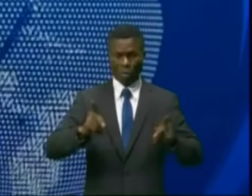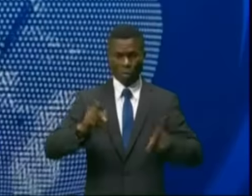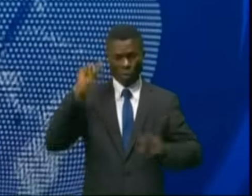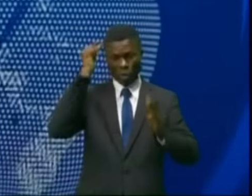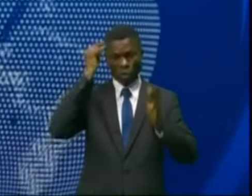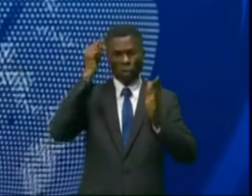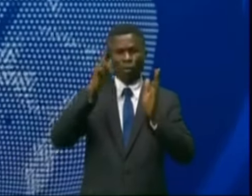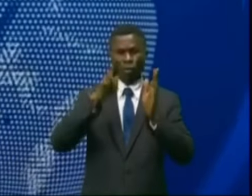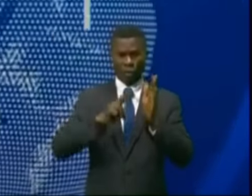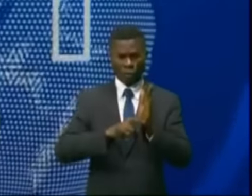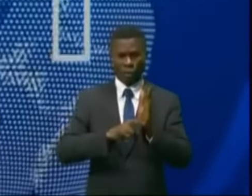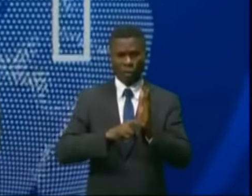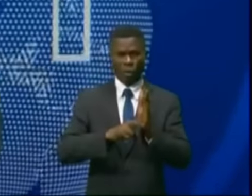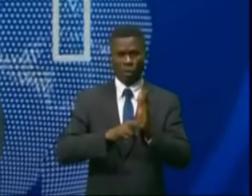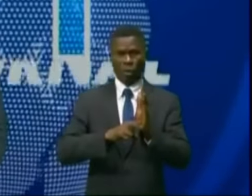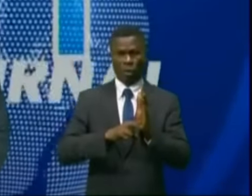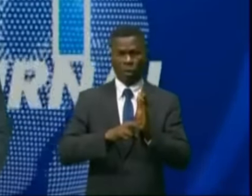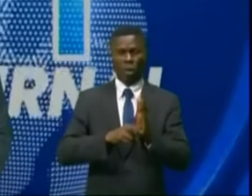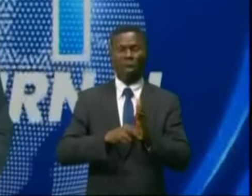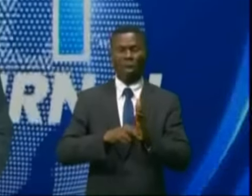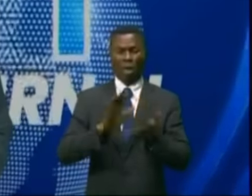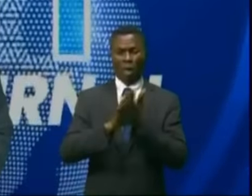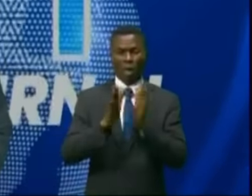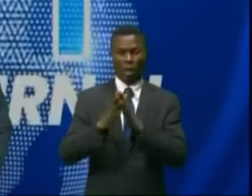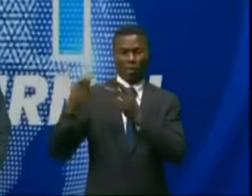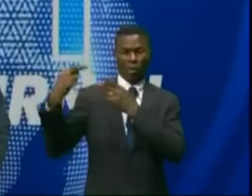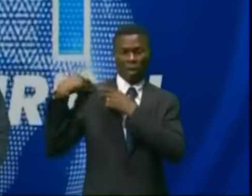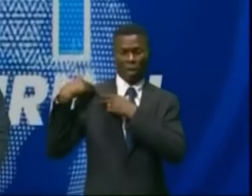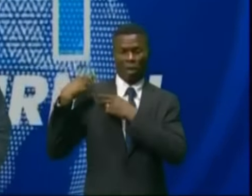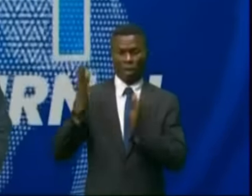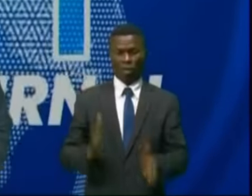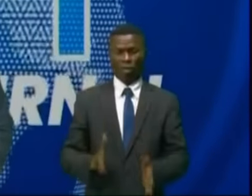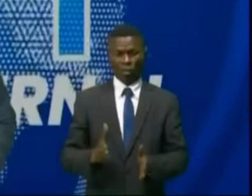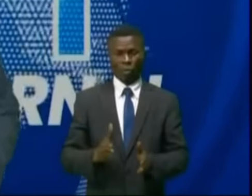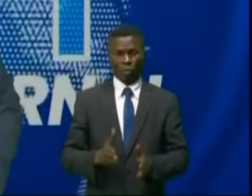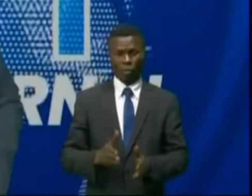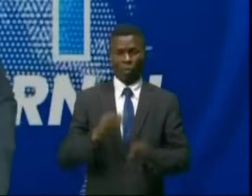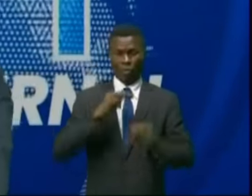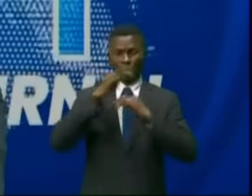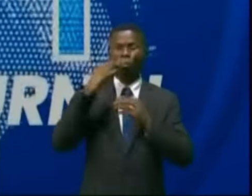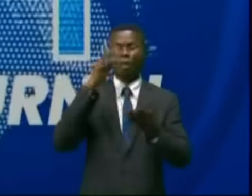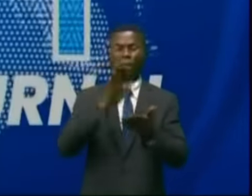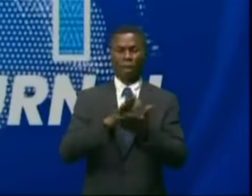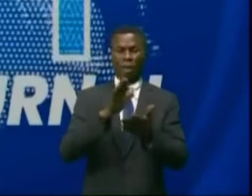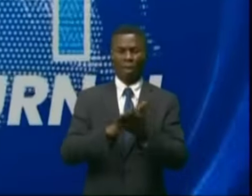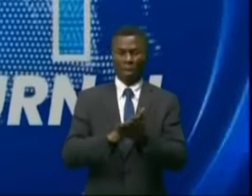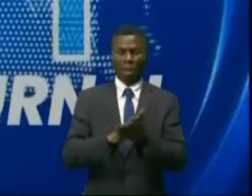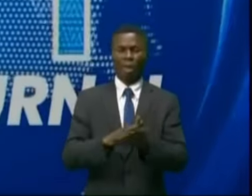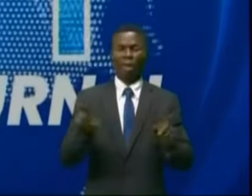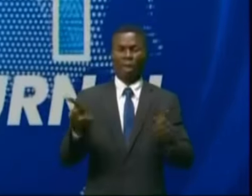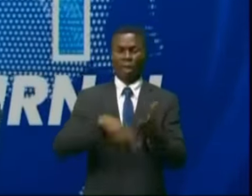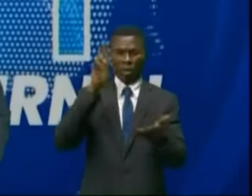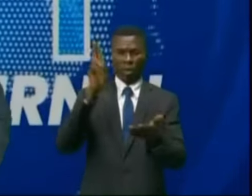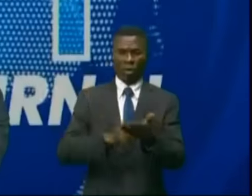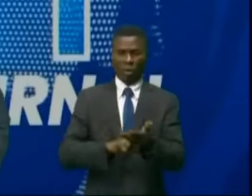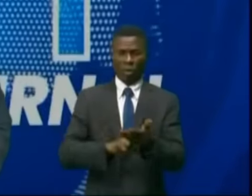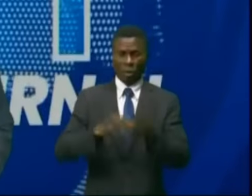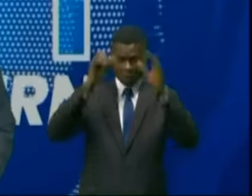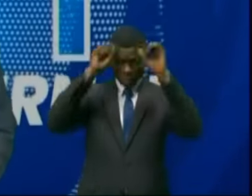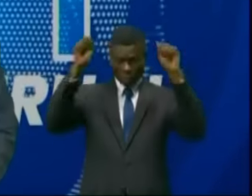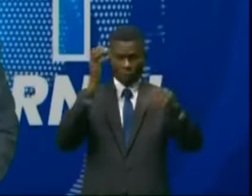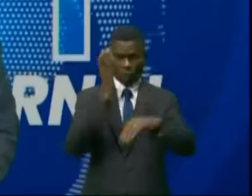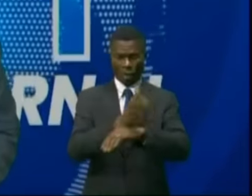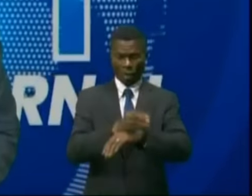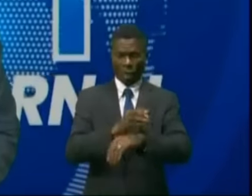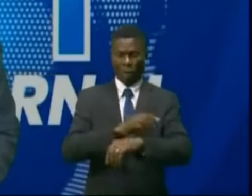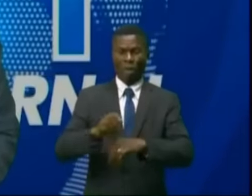gouvernement, dont elle assure la conduite. Le message de félicitations est conjointement signé par le président du